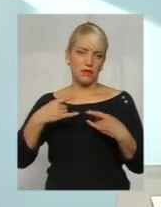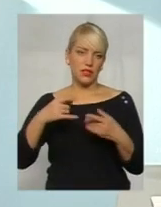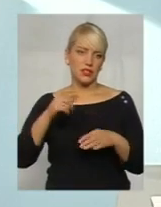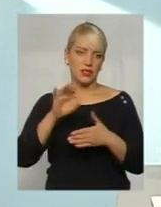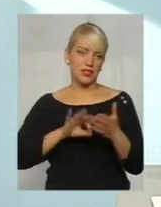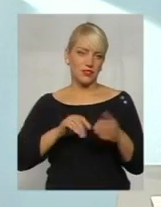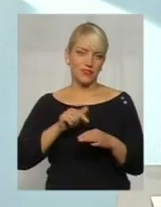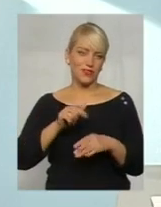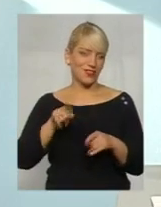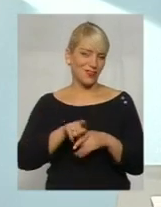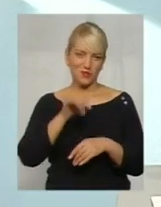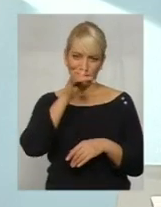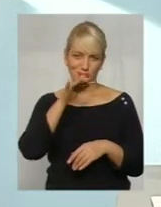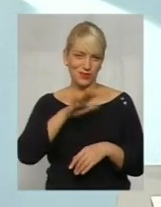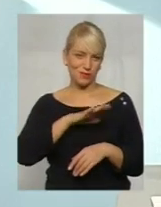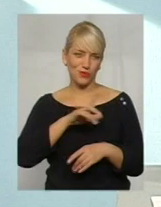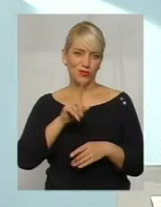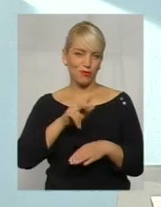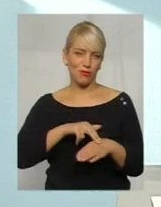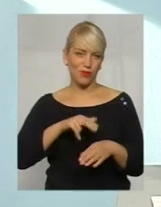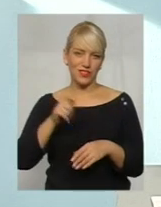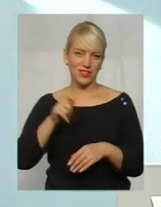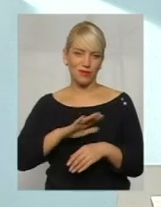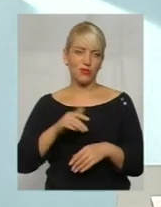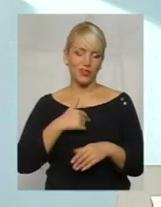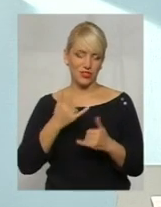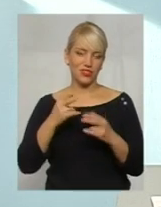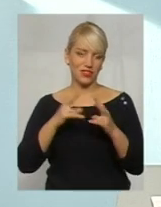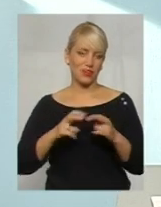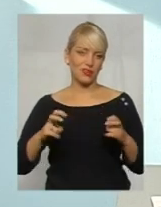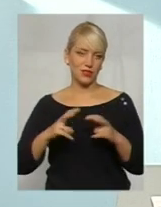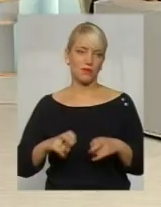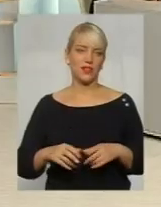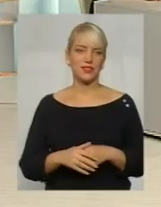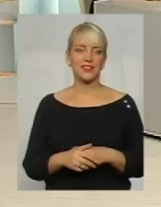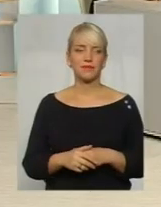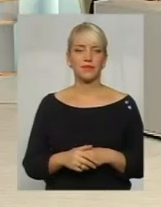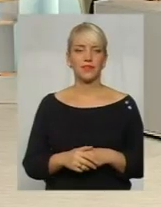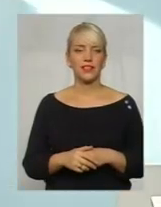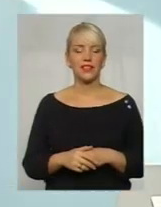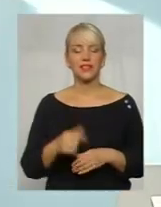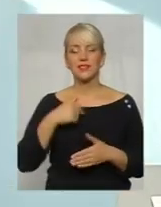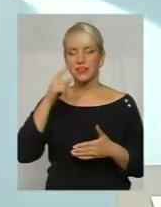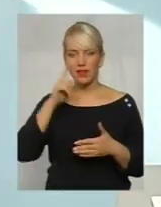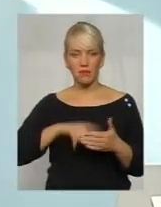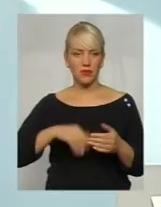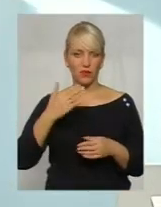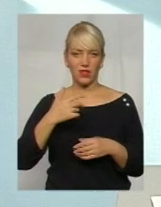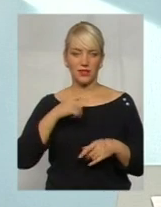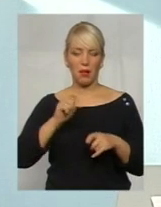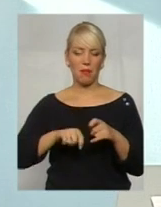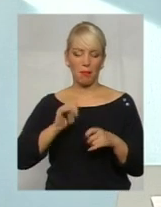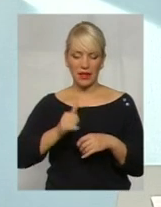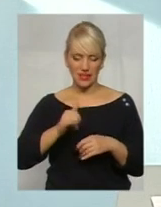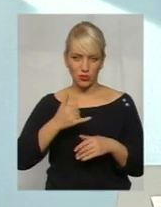Ну, такого не може бути, щоб поліція не приїхала. Я розберусь зараз. Ну, от людина каже, що годину вони чути. Запевняю вас, бензин у нас є,